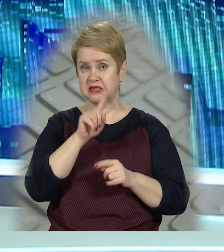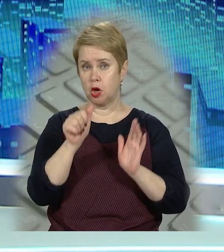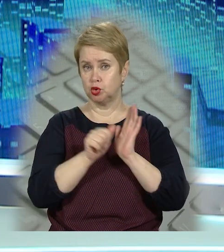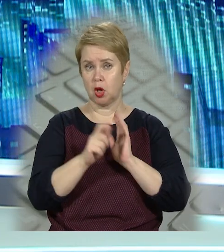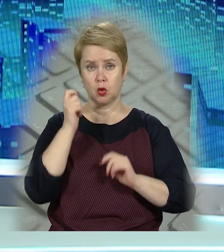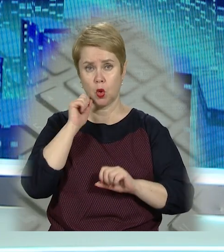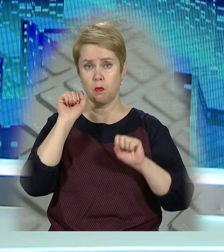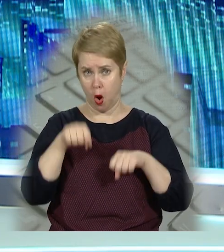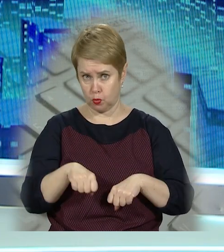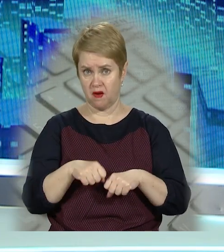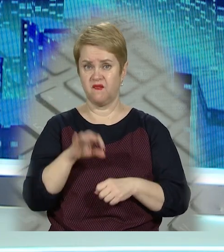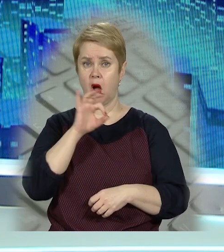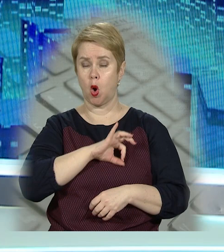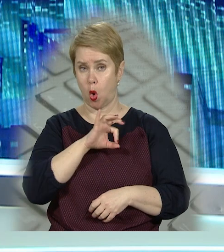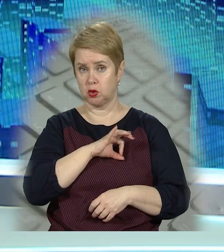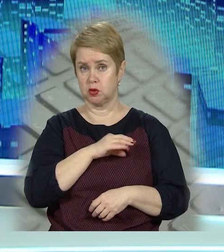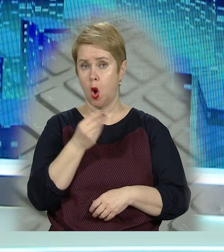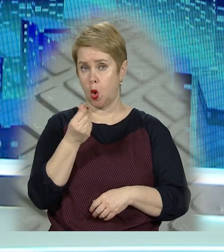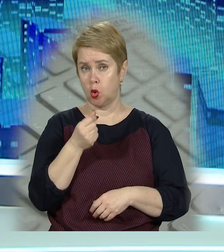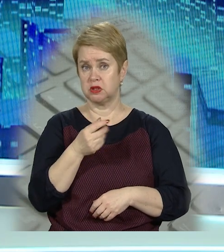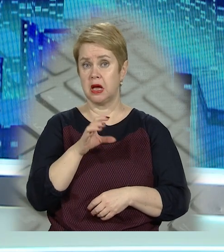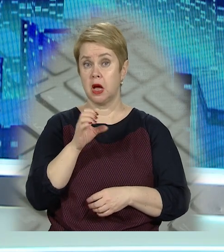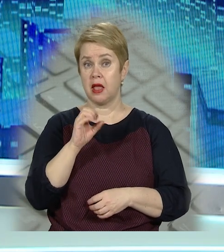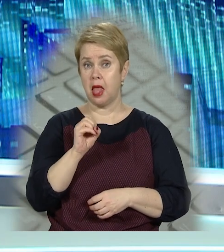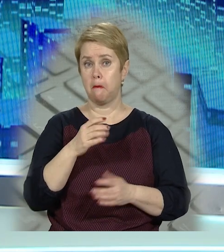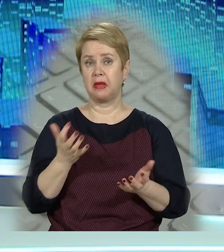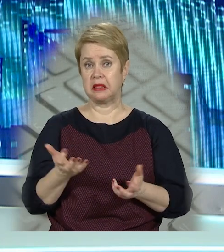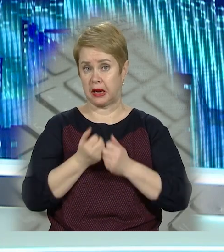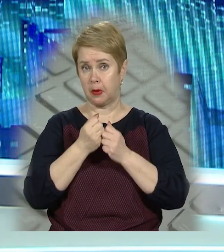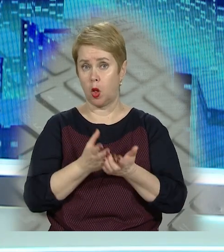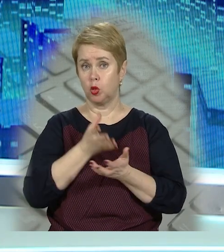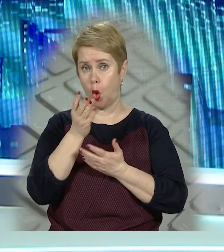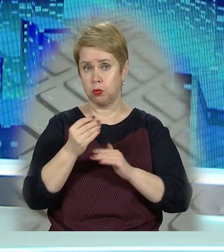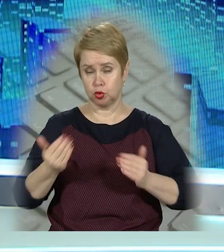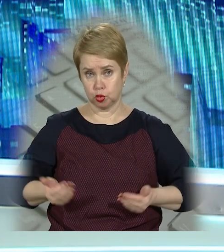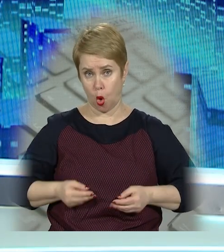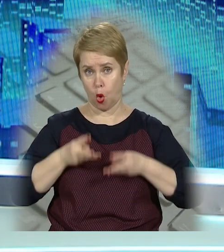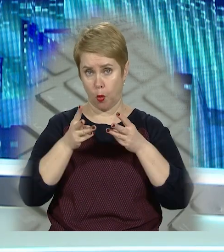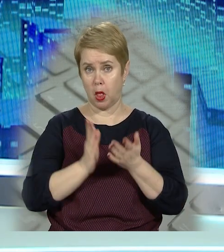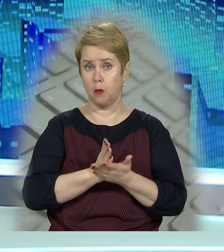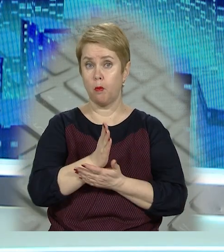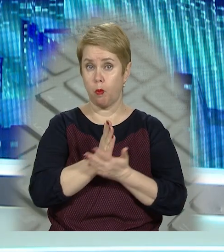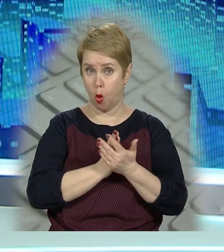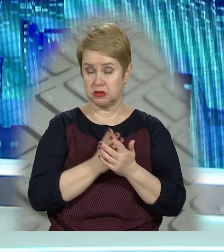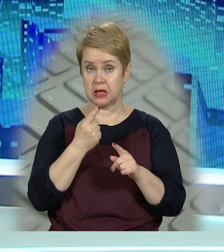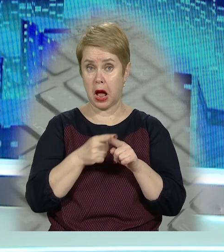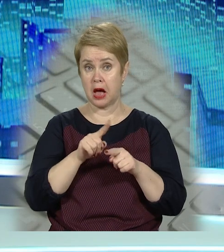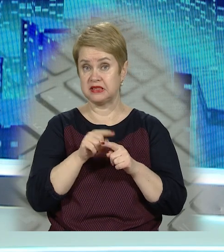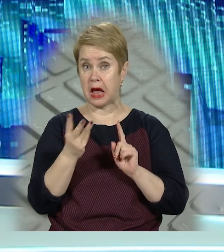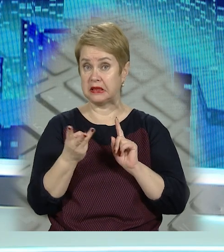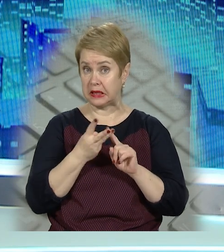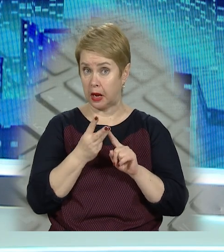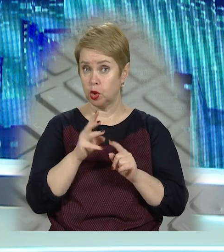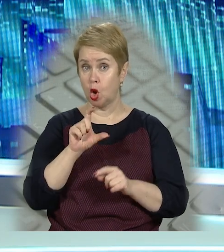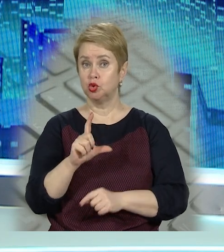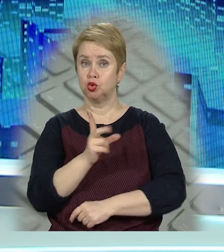60 років, мають можливість використовувати кошти з рахунку її підтримка на оплату житлово-комунальних послуг. А от за третє